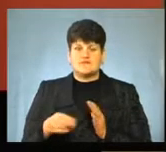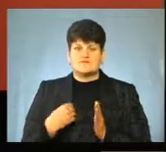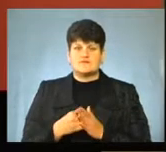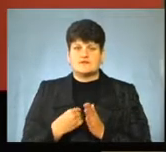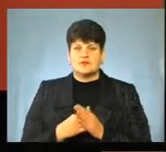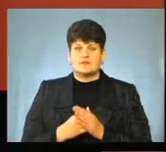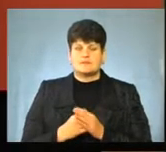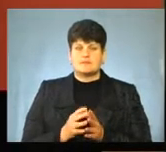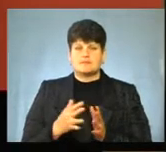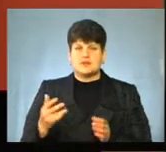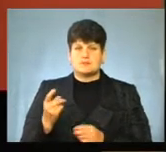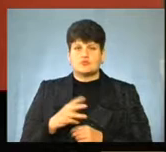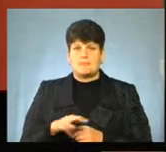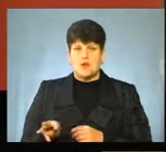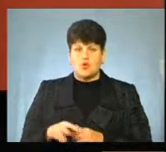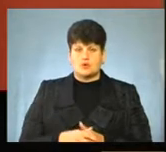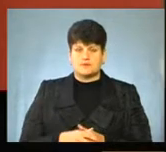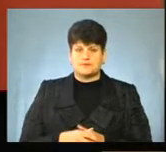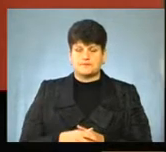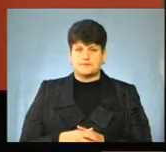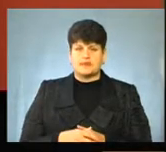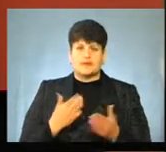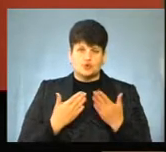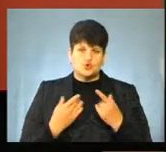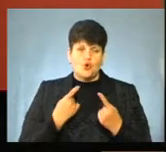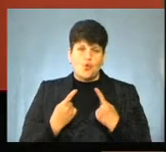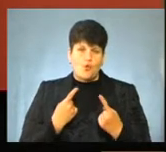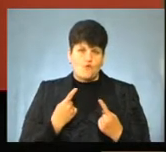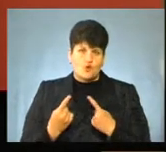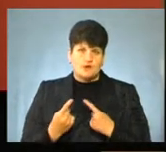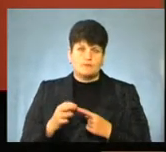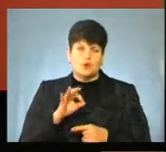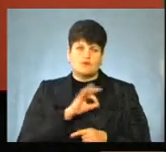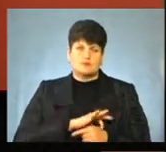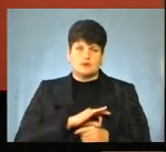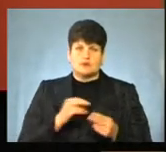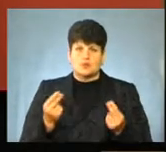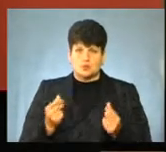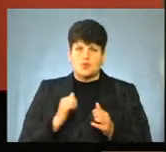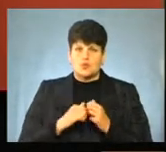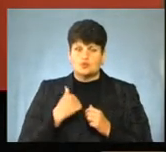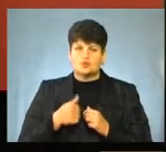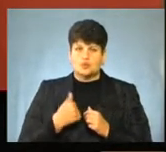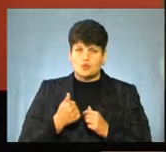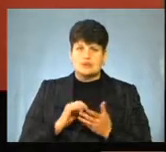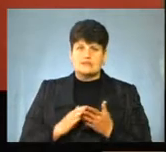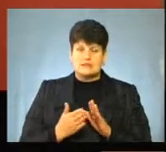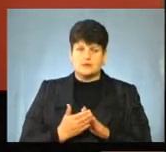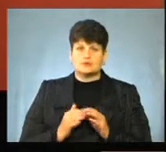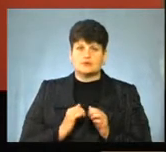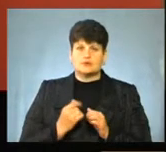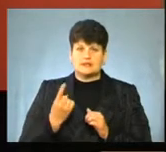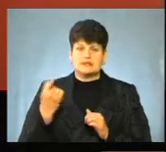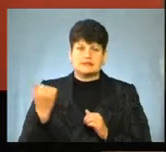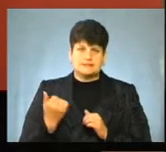вартістю понад 1,5 мільйона. Все-таки, якщо говорити про освоєння коштів щороку і станом на кожен